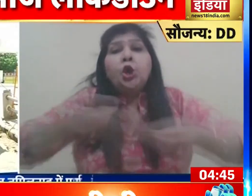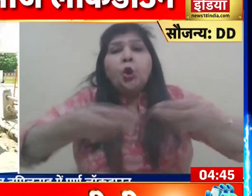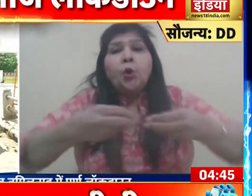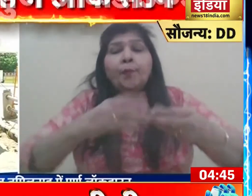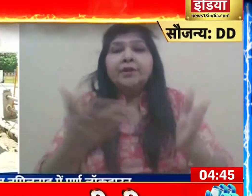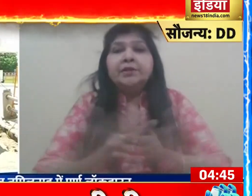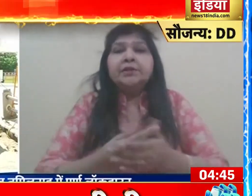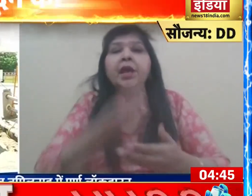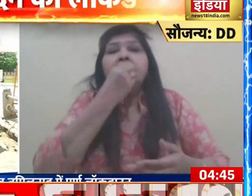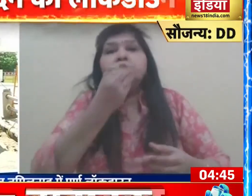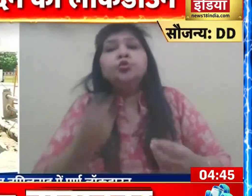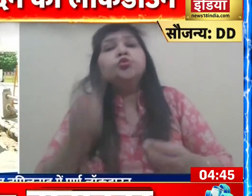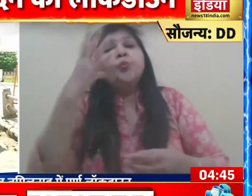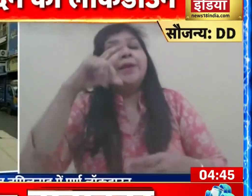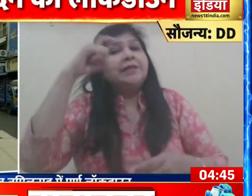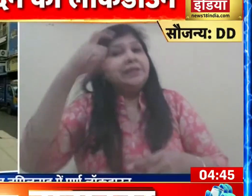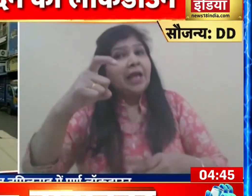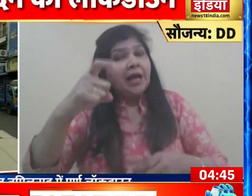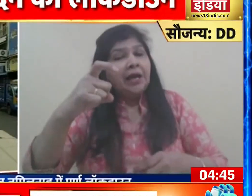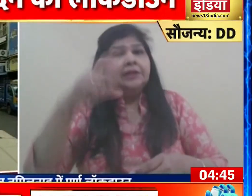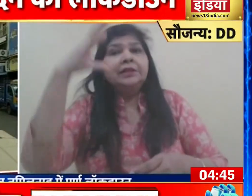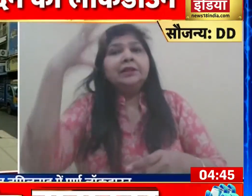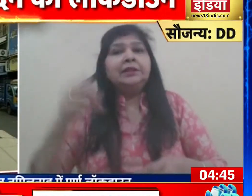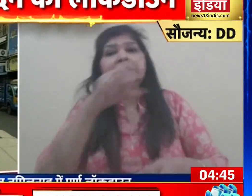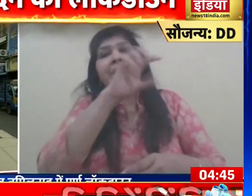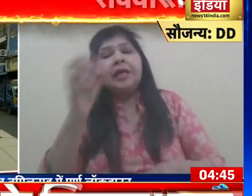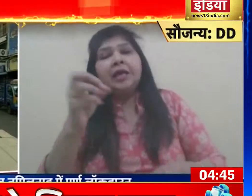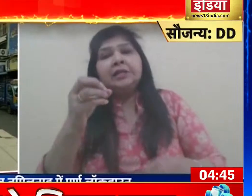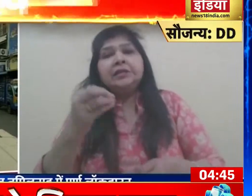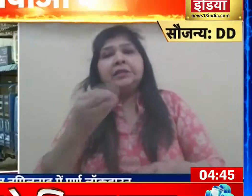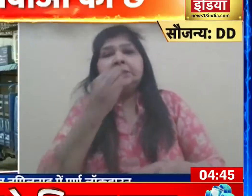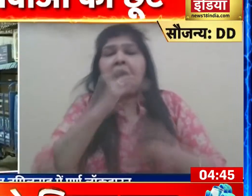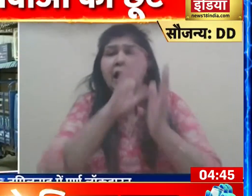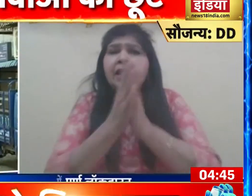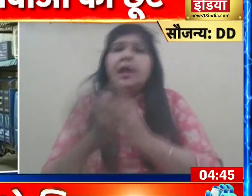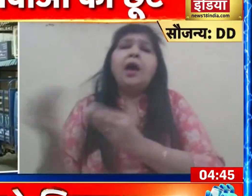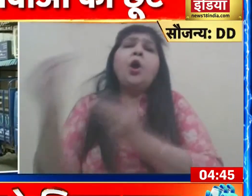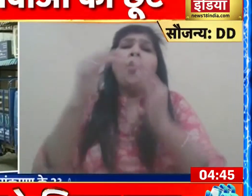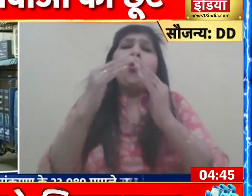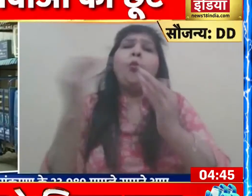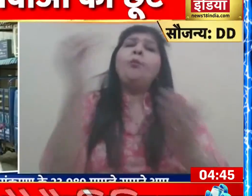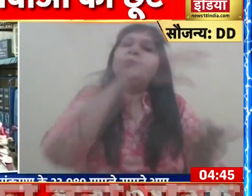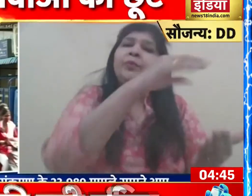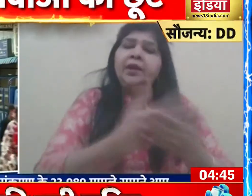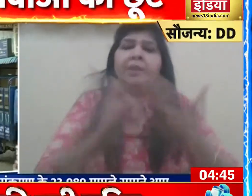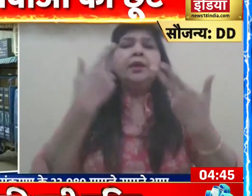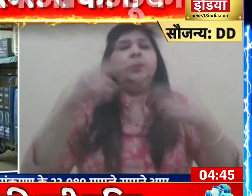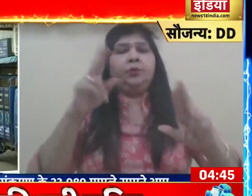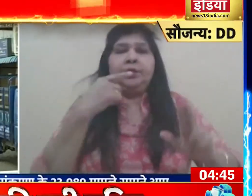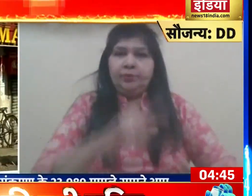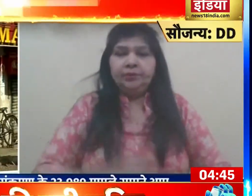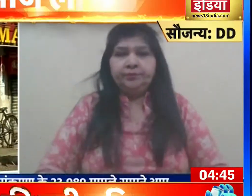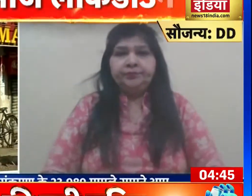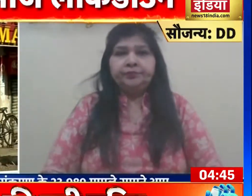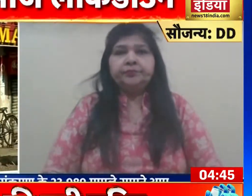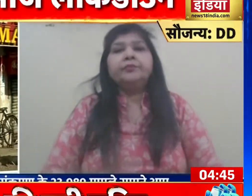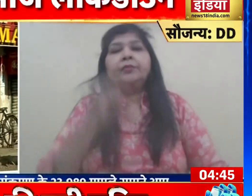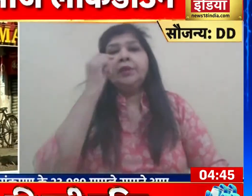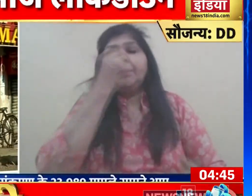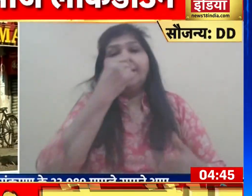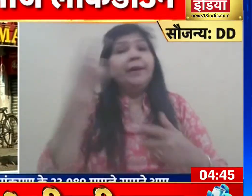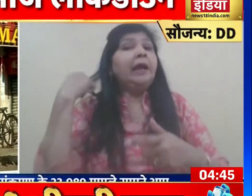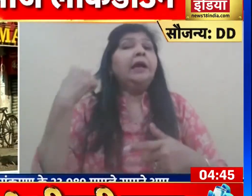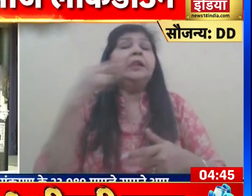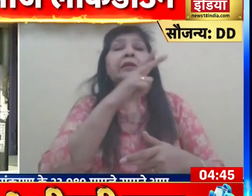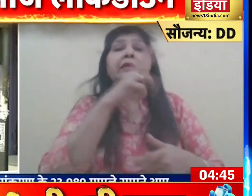को सुबह साथ बज़े से रात दस बज़े तक खाना डिलिवरी सेवाएं और टेक अवे प्रदान करने की अनुमती है तमिलाडू में कल 23